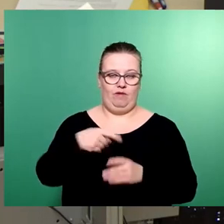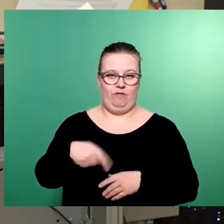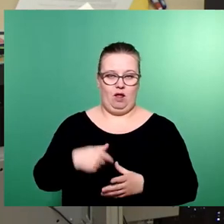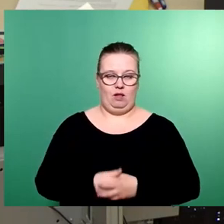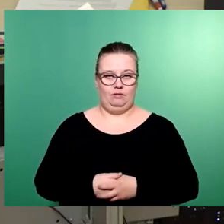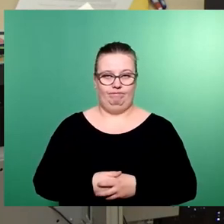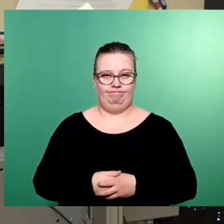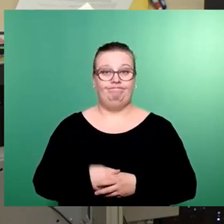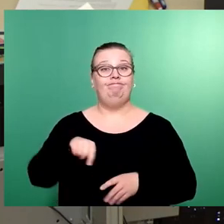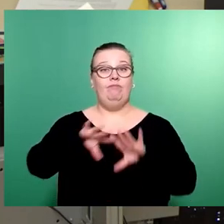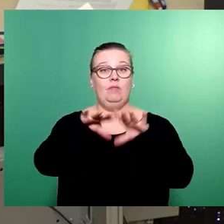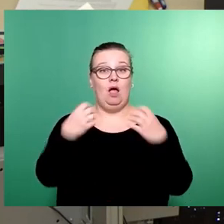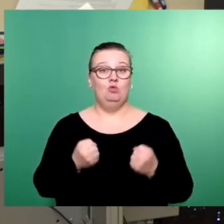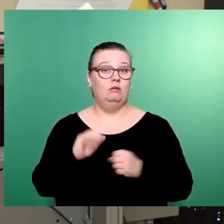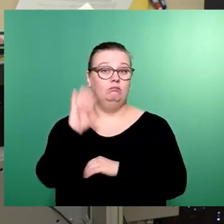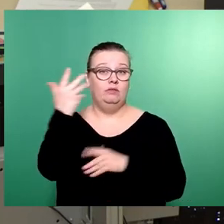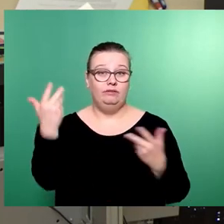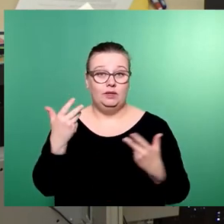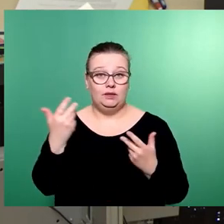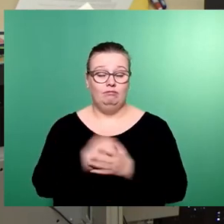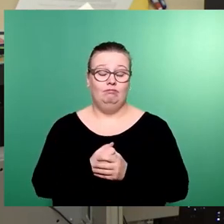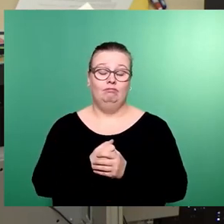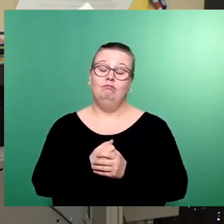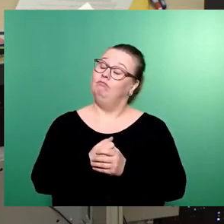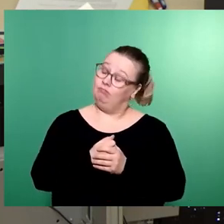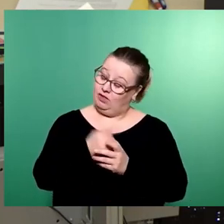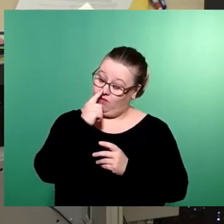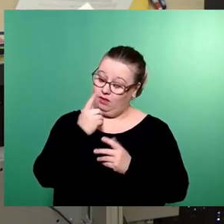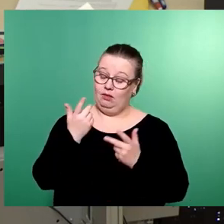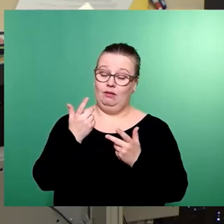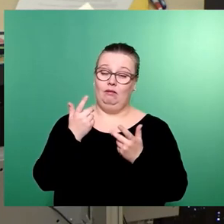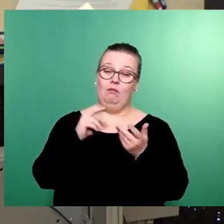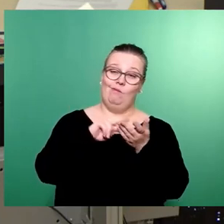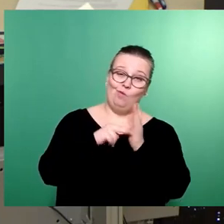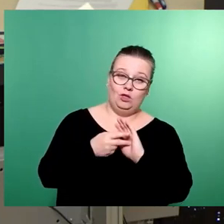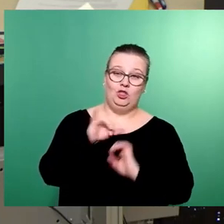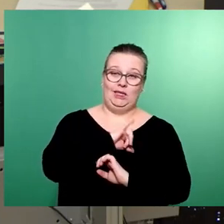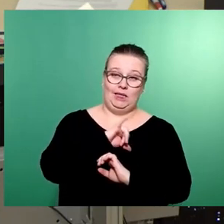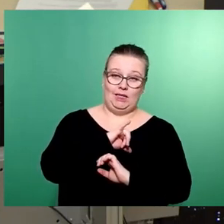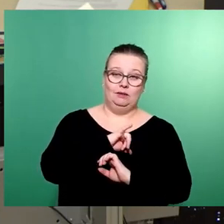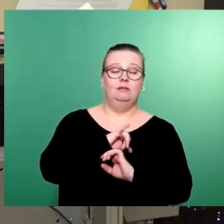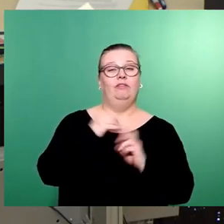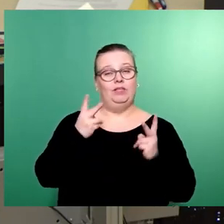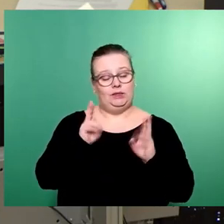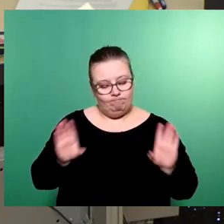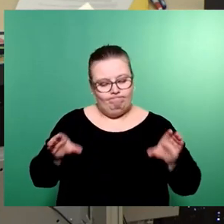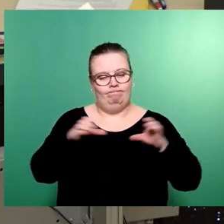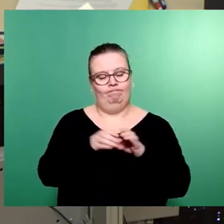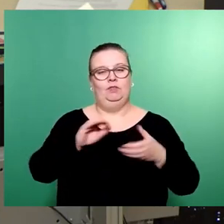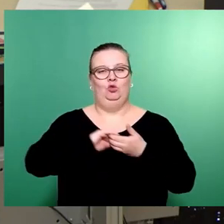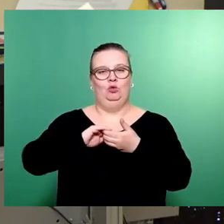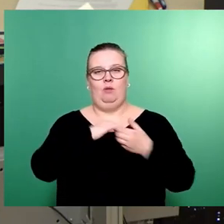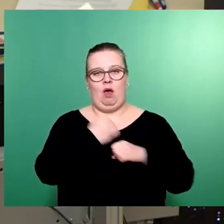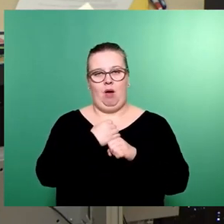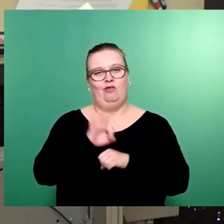sich ableiten, was erreicht werden kann, wenn man sich abseits von politischen Interessen zusammenarbeitet und für das Wohl